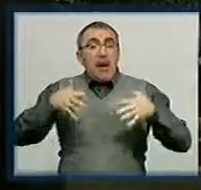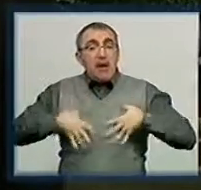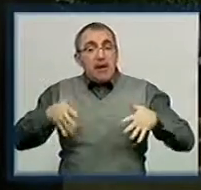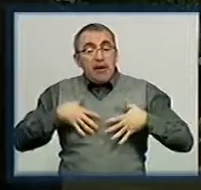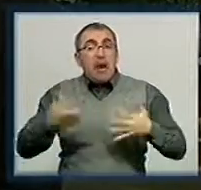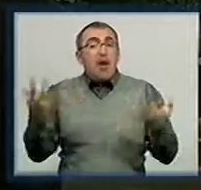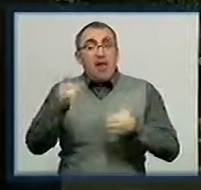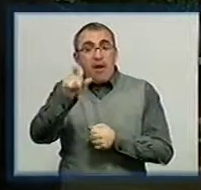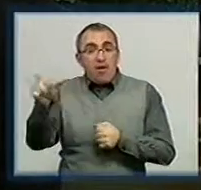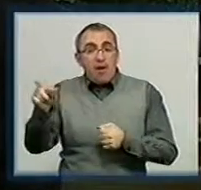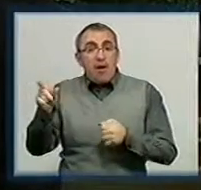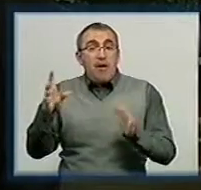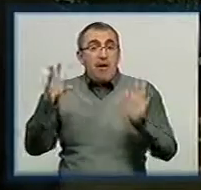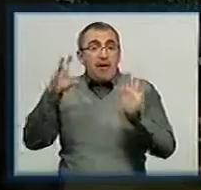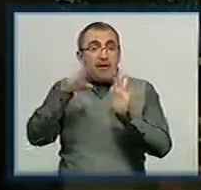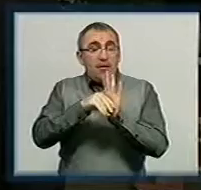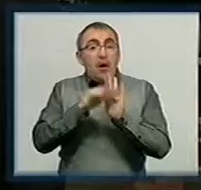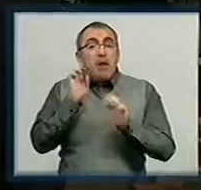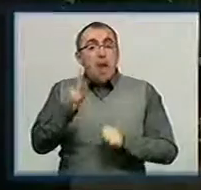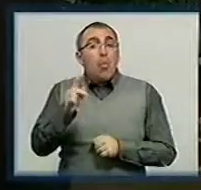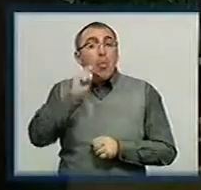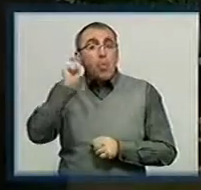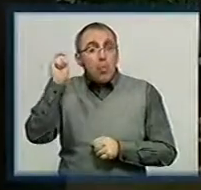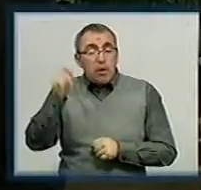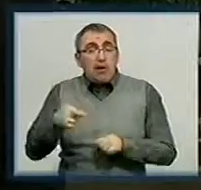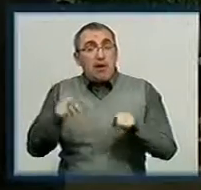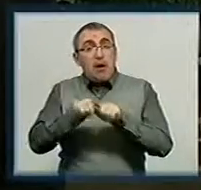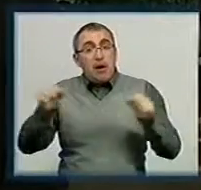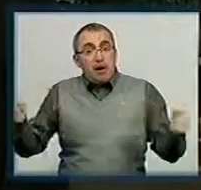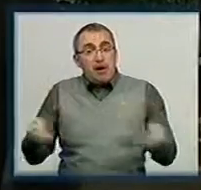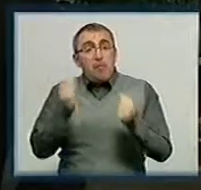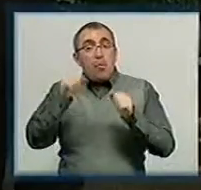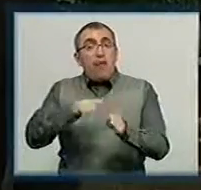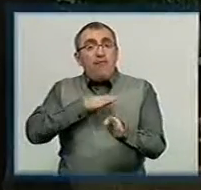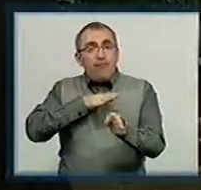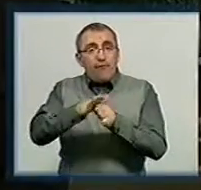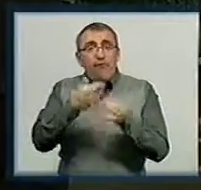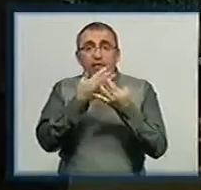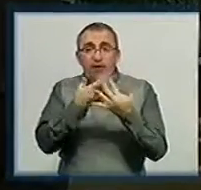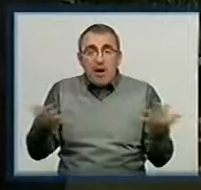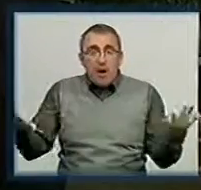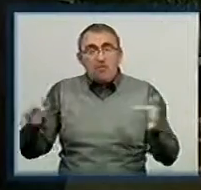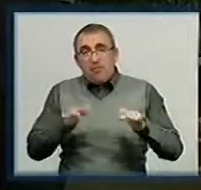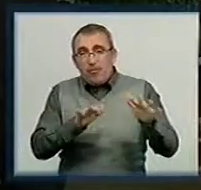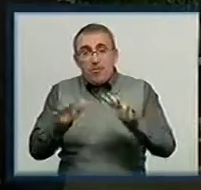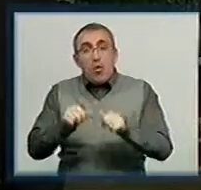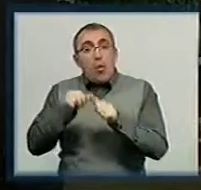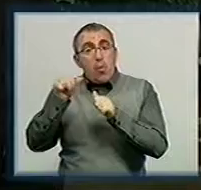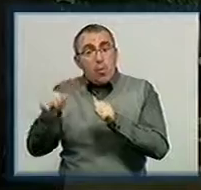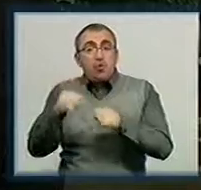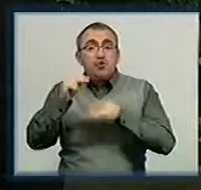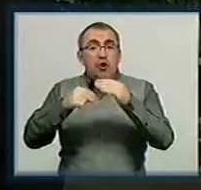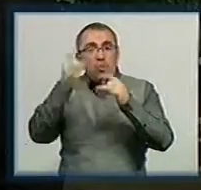які ідентифікують себе як українців. Така підтримка може відбуватися в різні способи, зокрема через